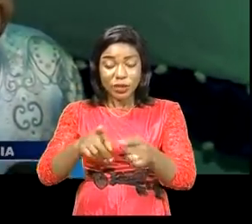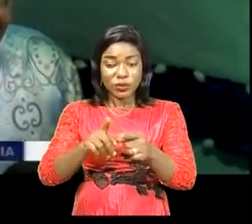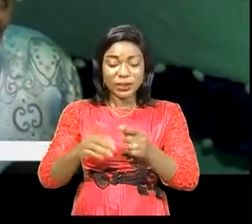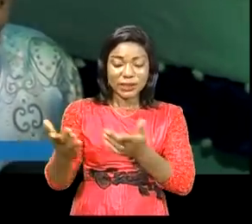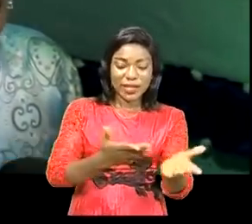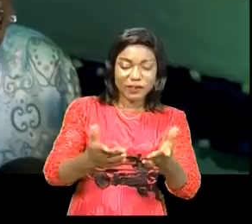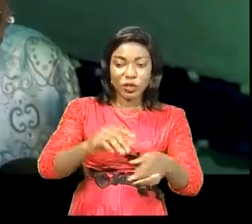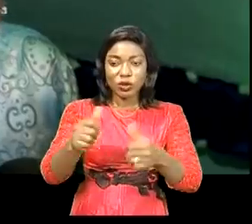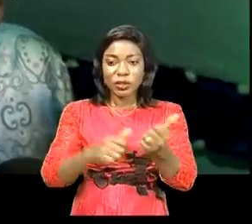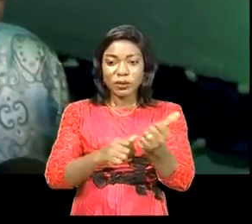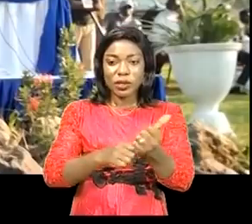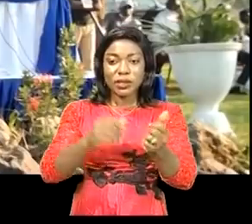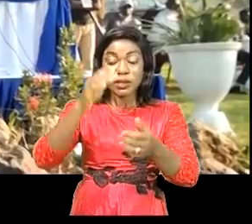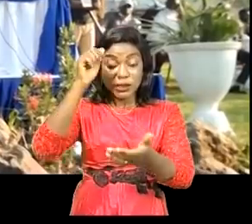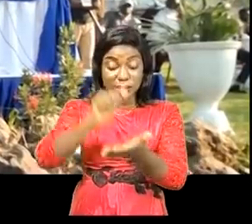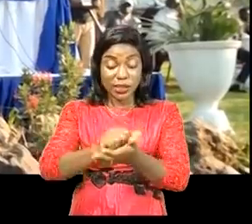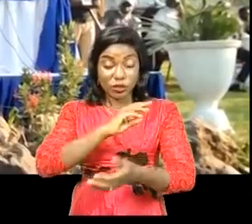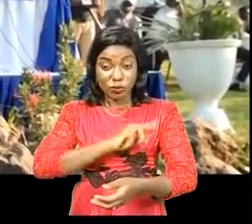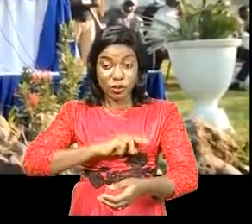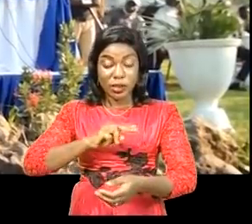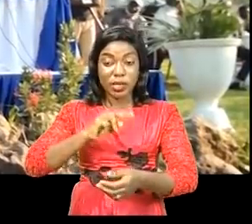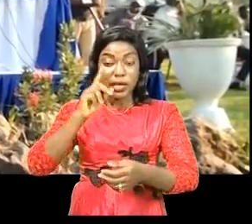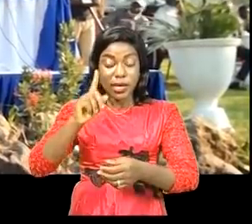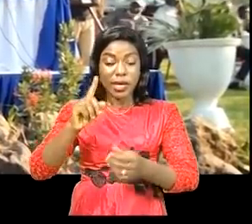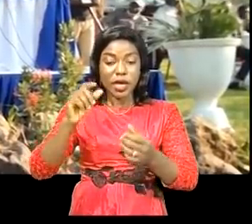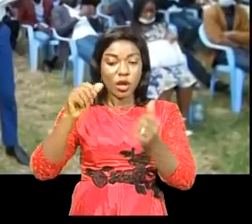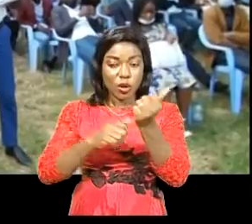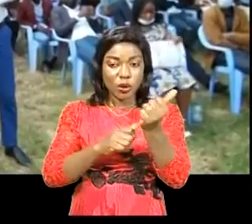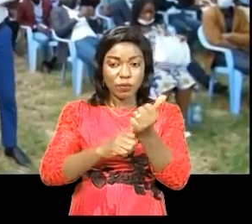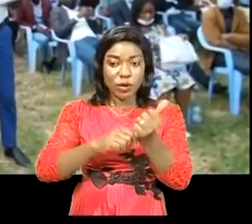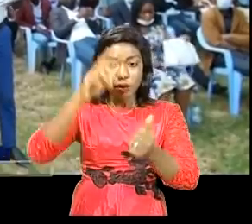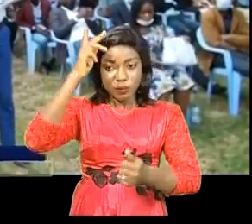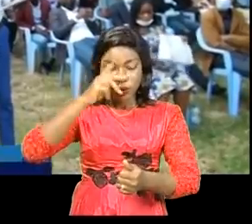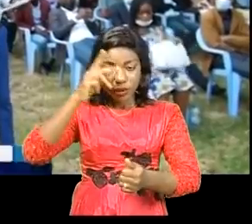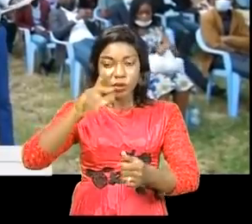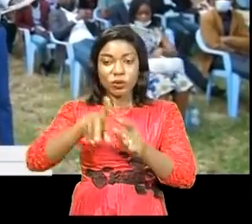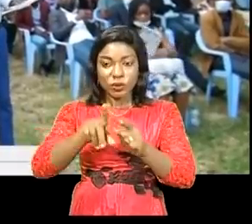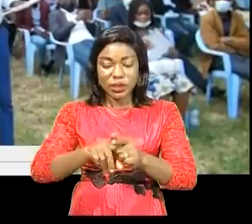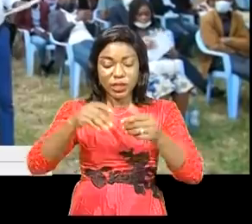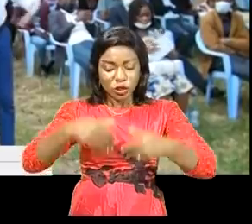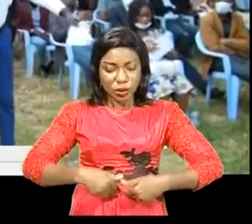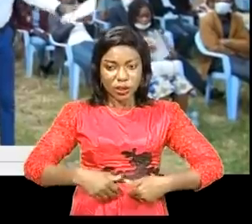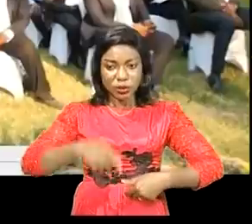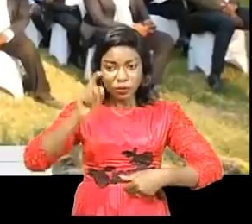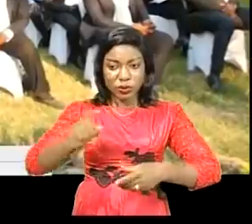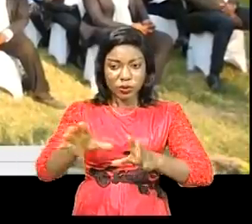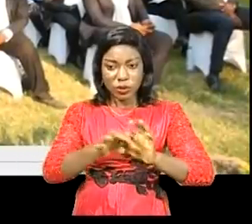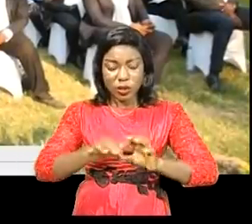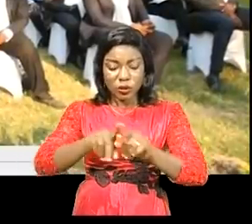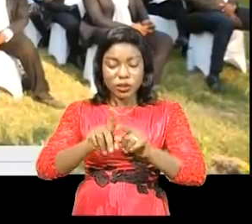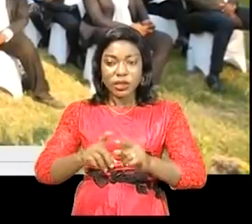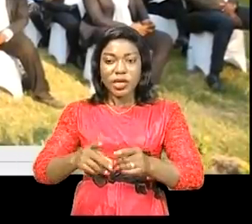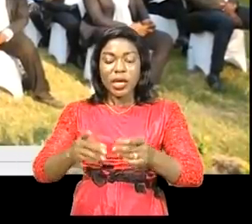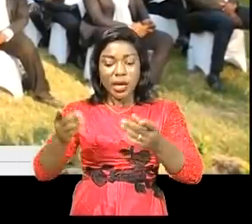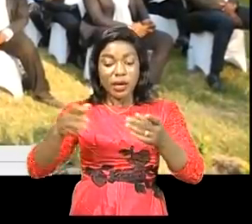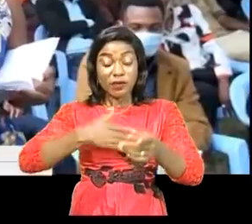des normes politiques comme fait le président Kassavoubou de résumémoire la jeunesse doit être initiée et revêtue de valeurs